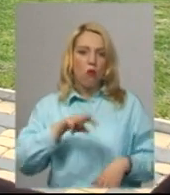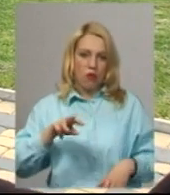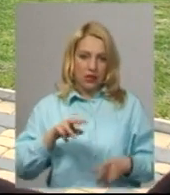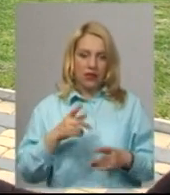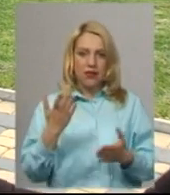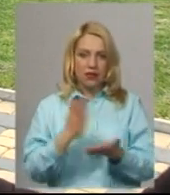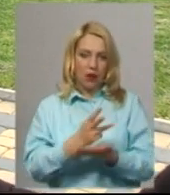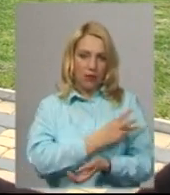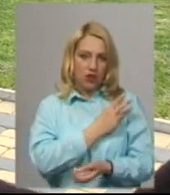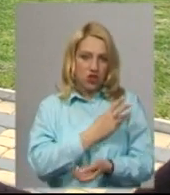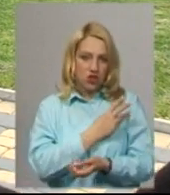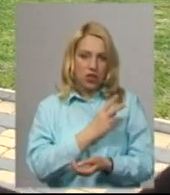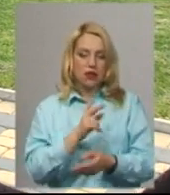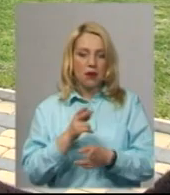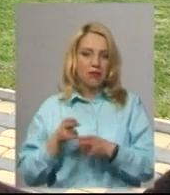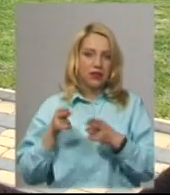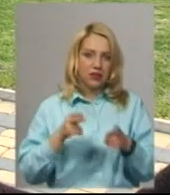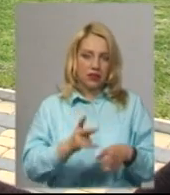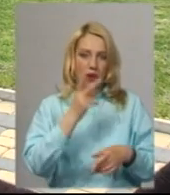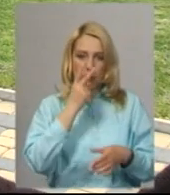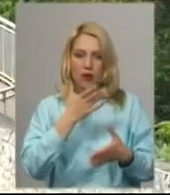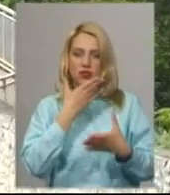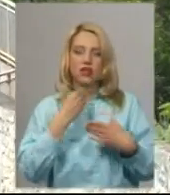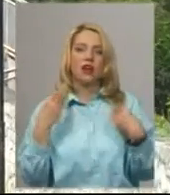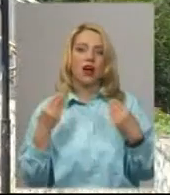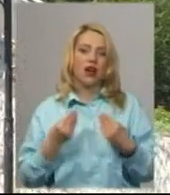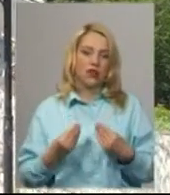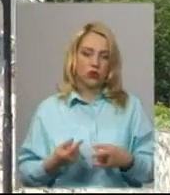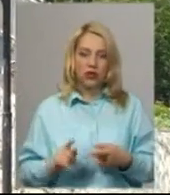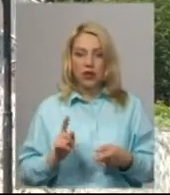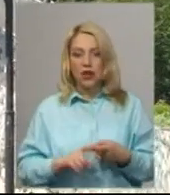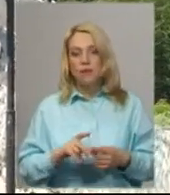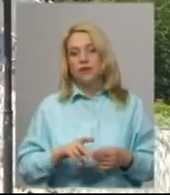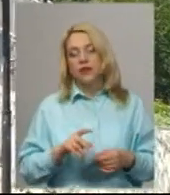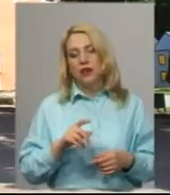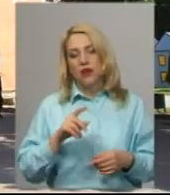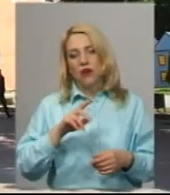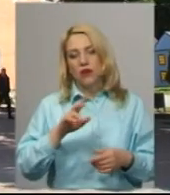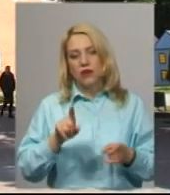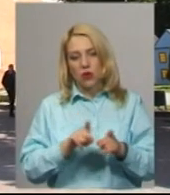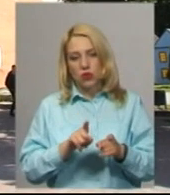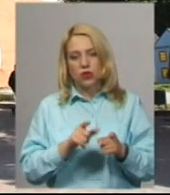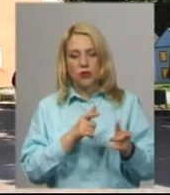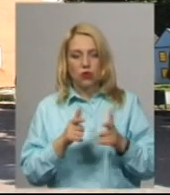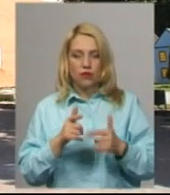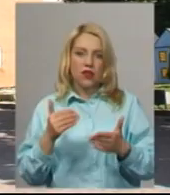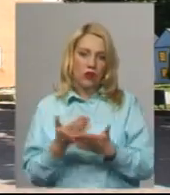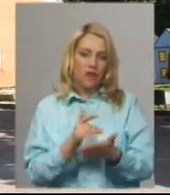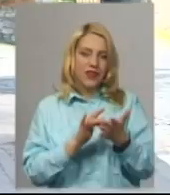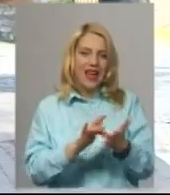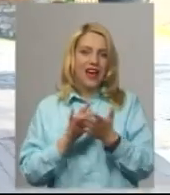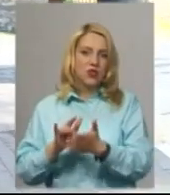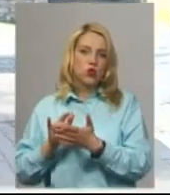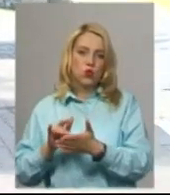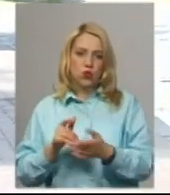приїхати і побачити ті красоти, які навколо нас. До прийому туристів у місті Надсмотричем підготували нові екскурсії. За